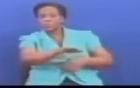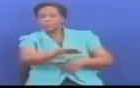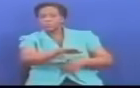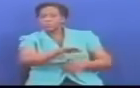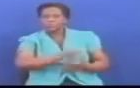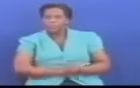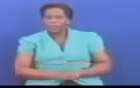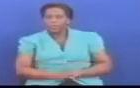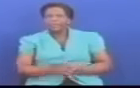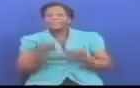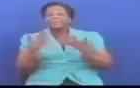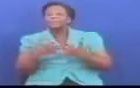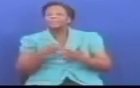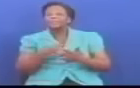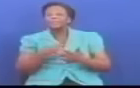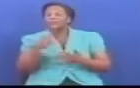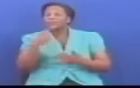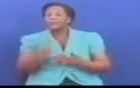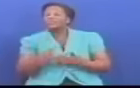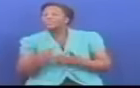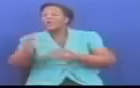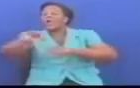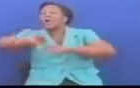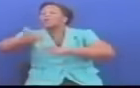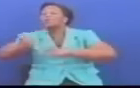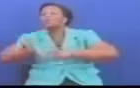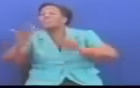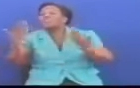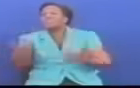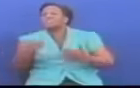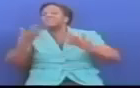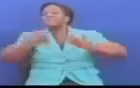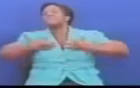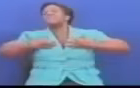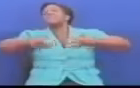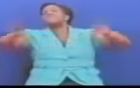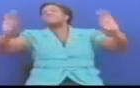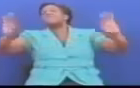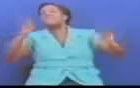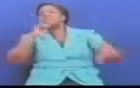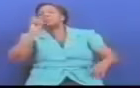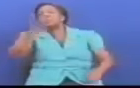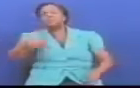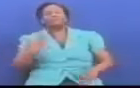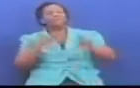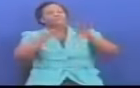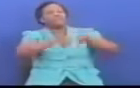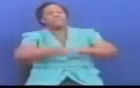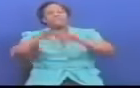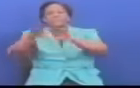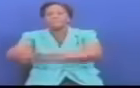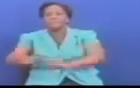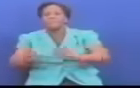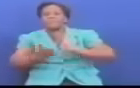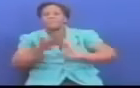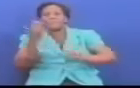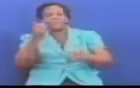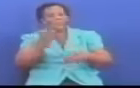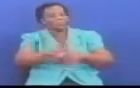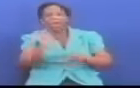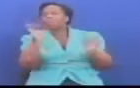blanket permission ya kuvamia vianzo vya magi na kingo za mito